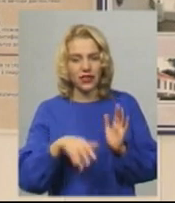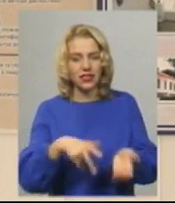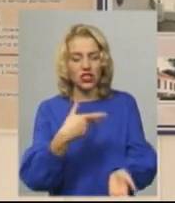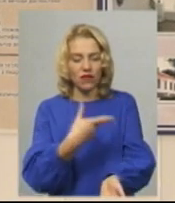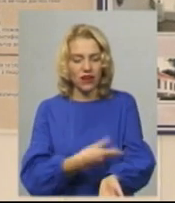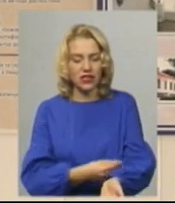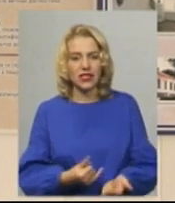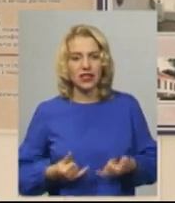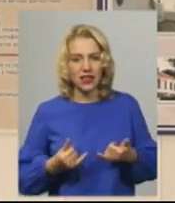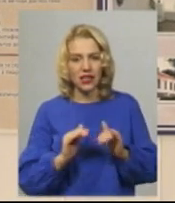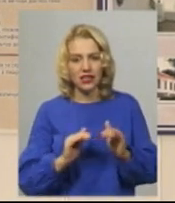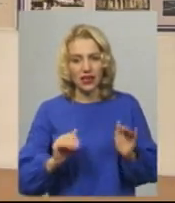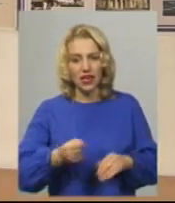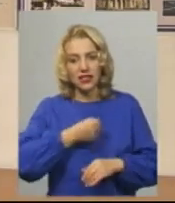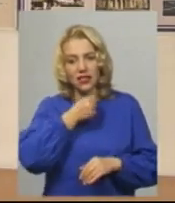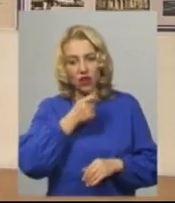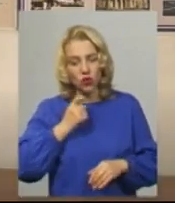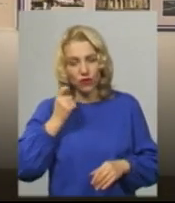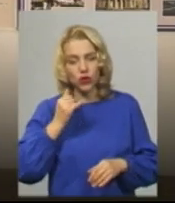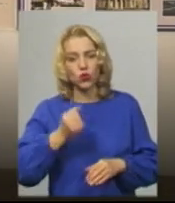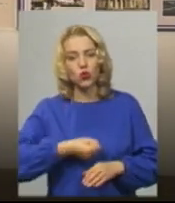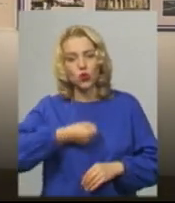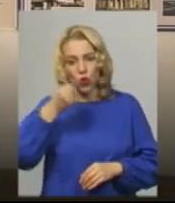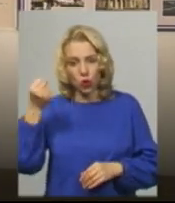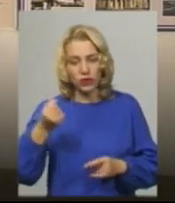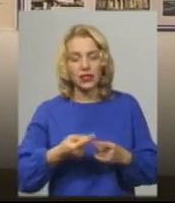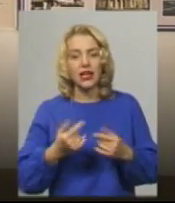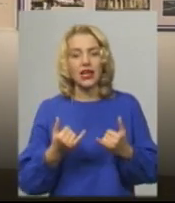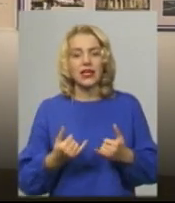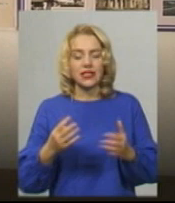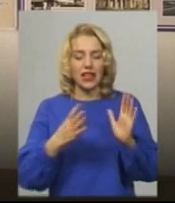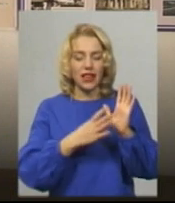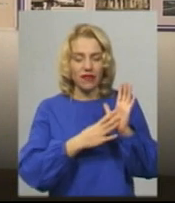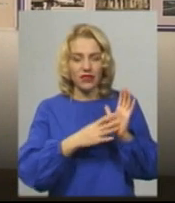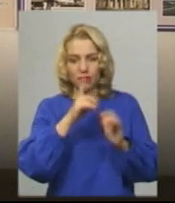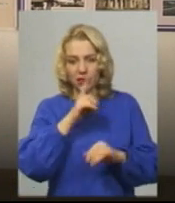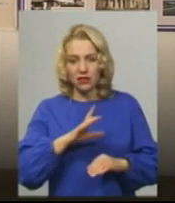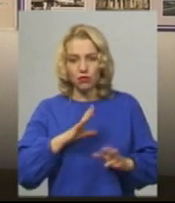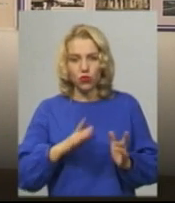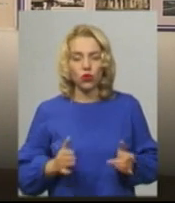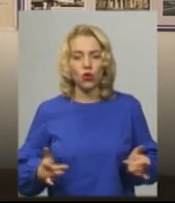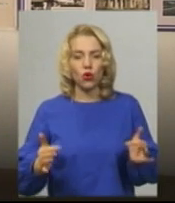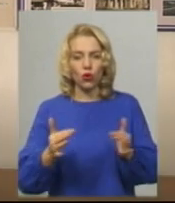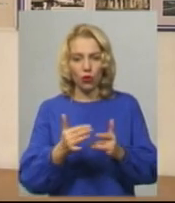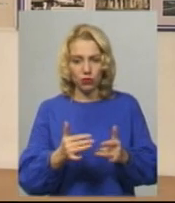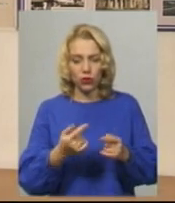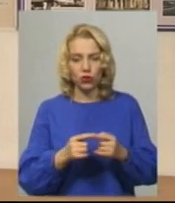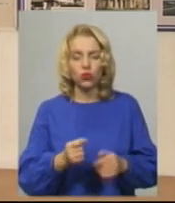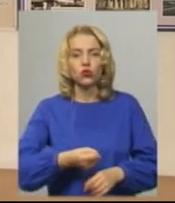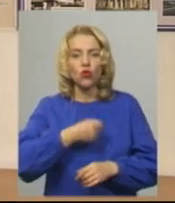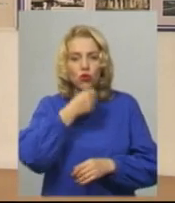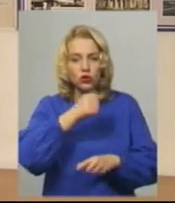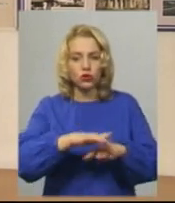дітей старшого віку і дорослих. За 9 місяців охоплено було підлягаючого дорослого